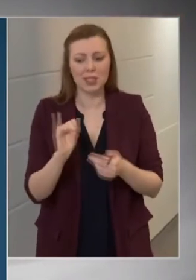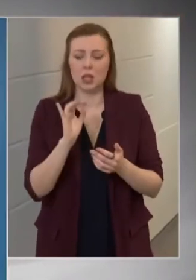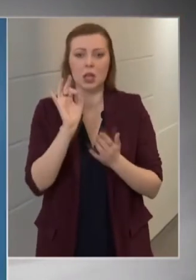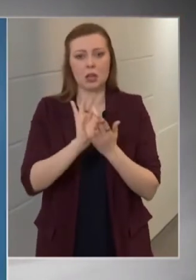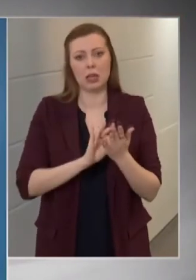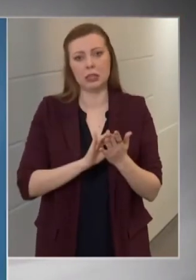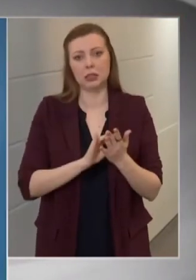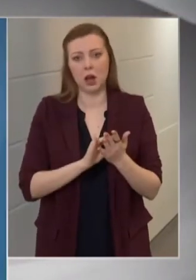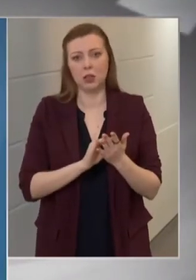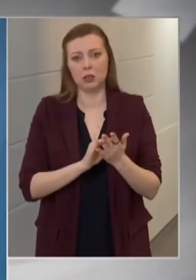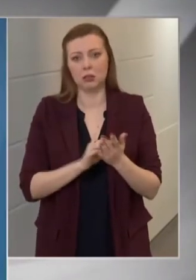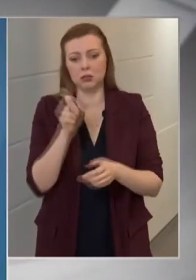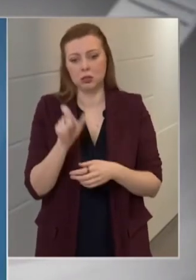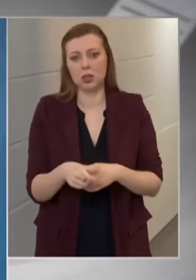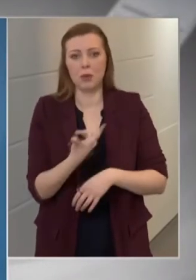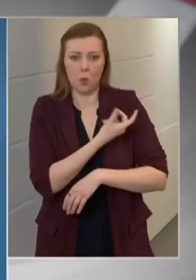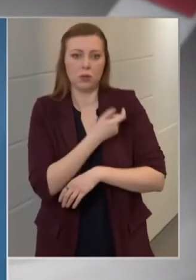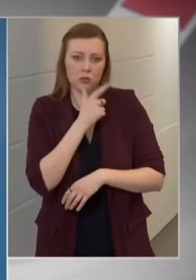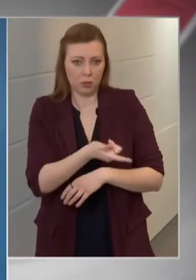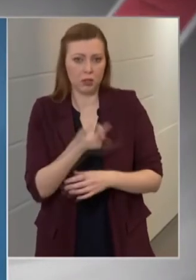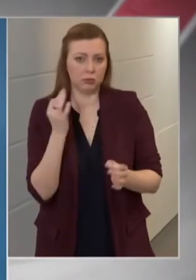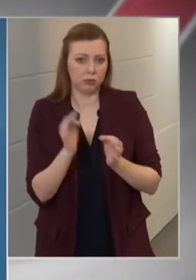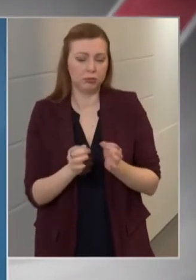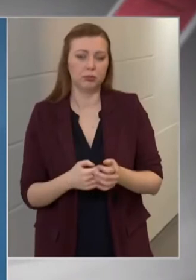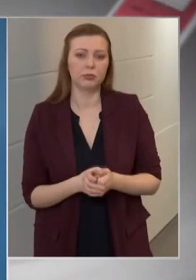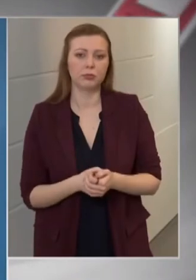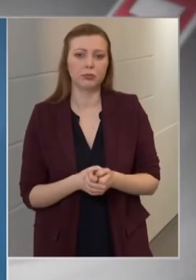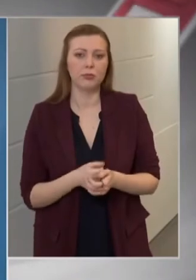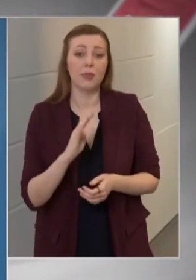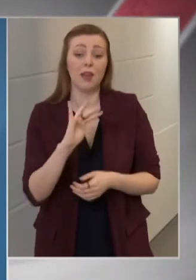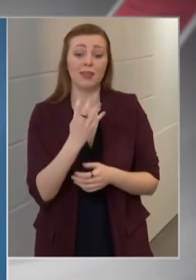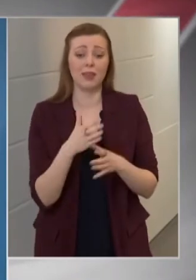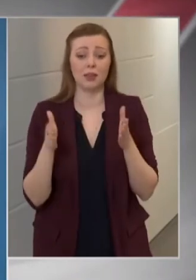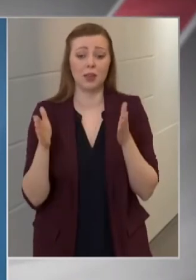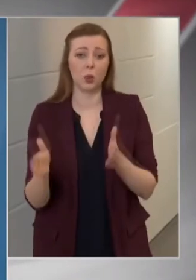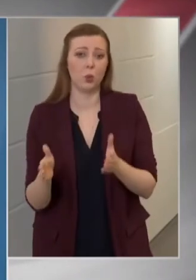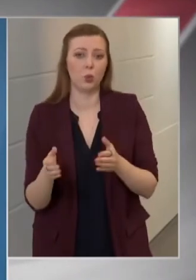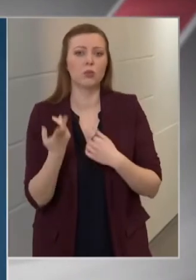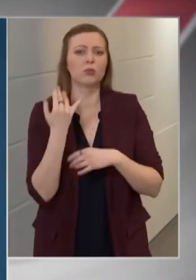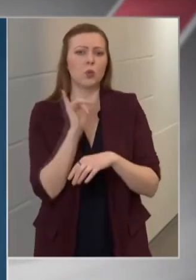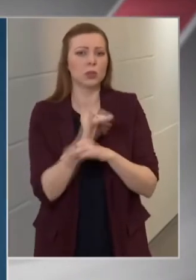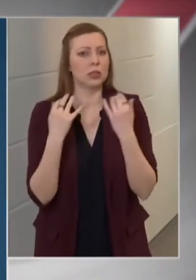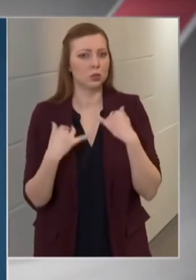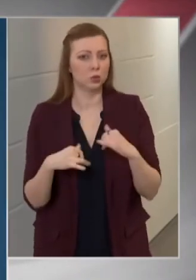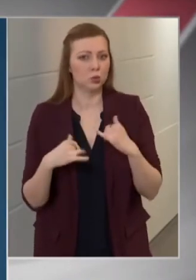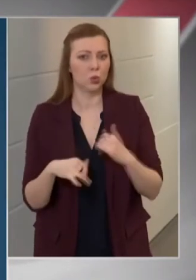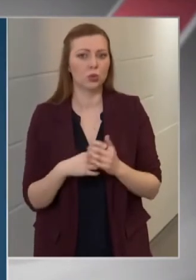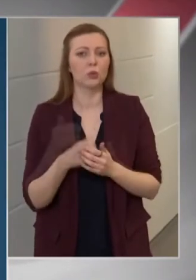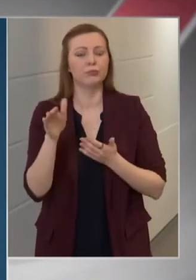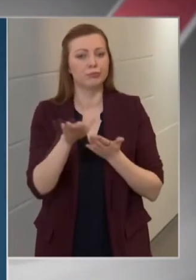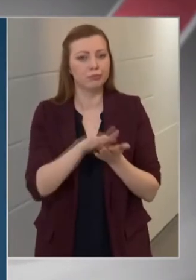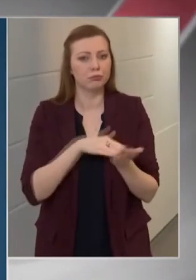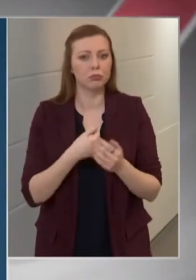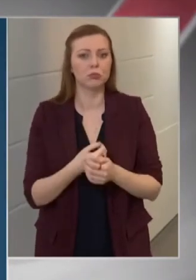oltását. Az államtitkár arra is felhívta a figyelmet, hogy a médiában zajló híresztelések ellenére természetesen a regisztrált,